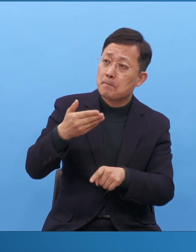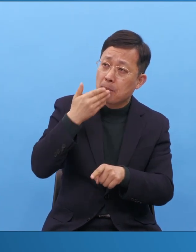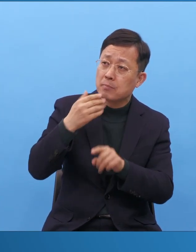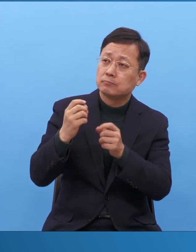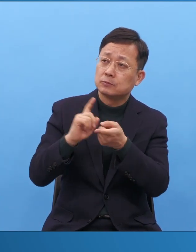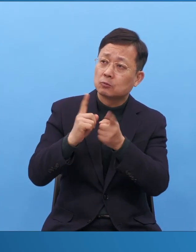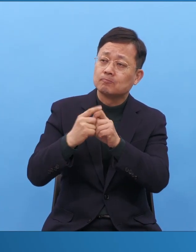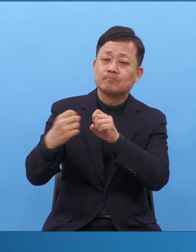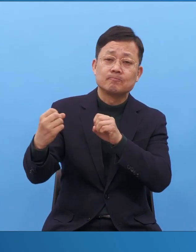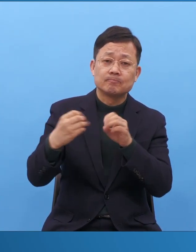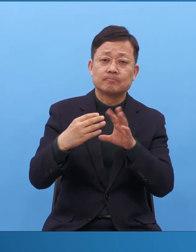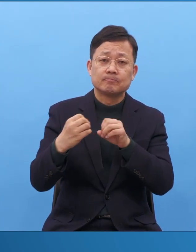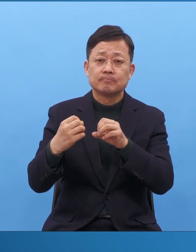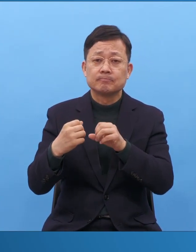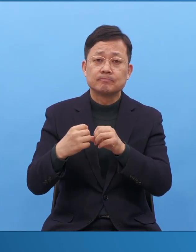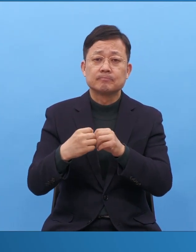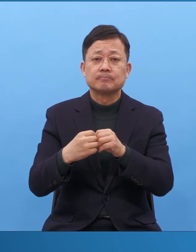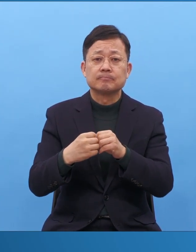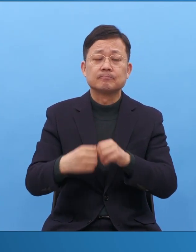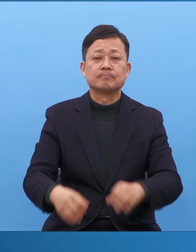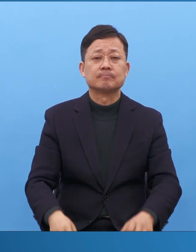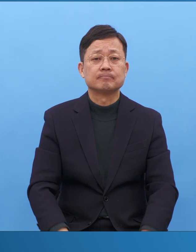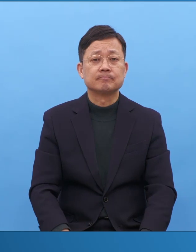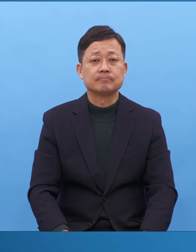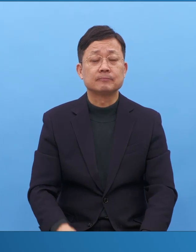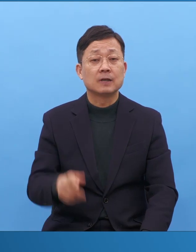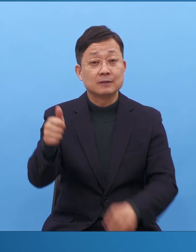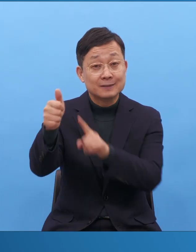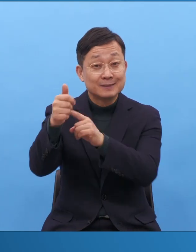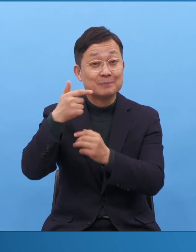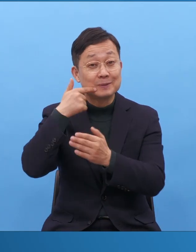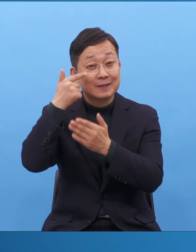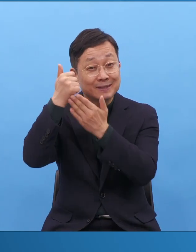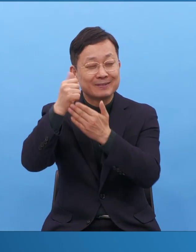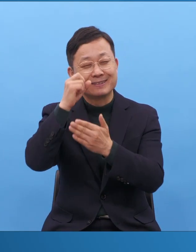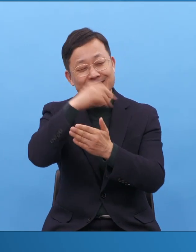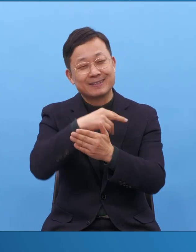그냥 인사 겸 농담한다고 제보가 하는 얘기입니다.